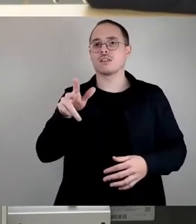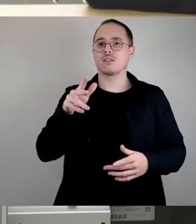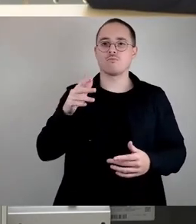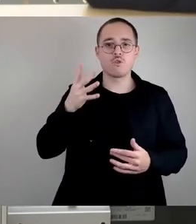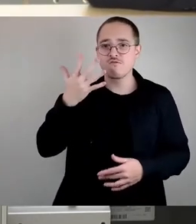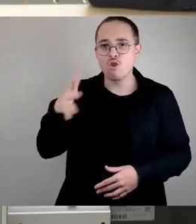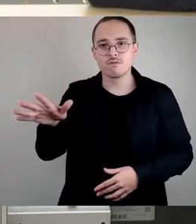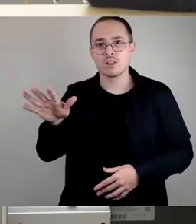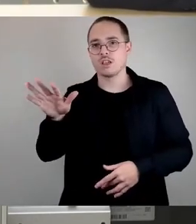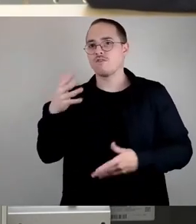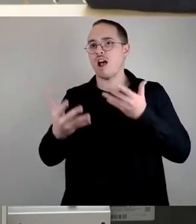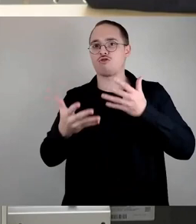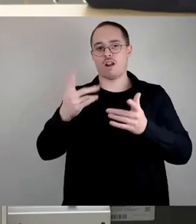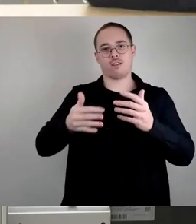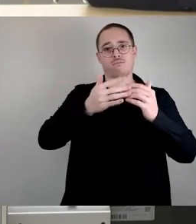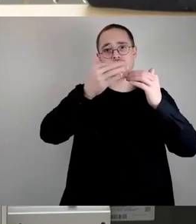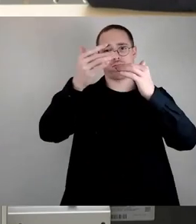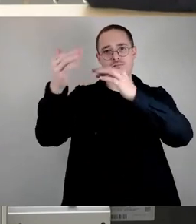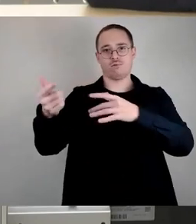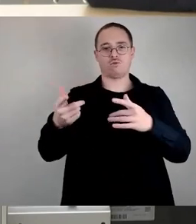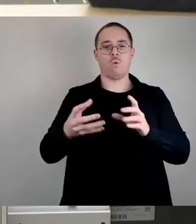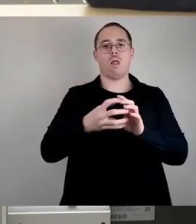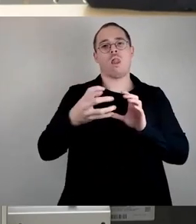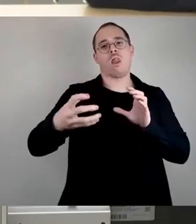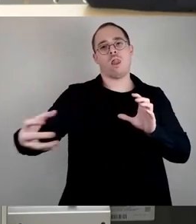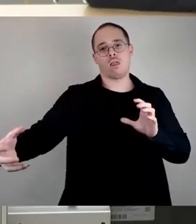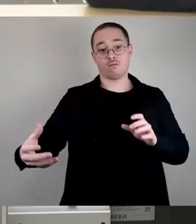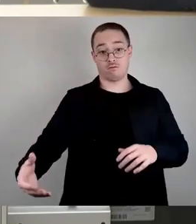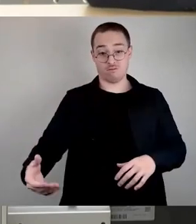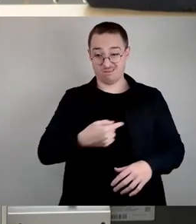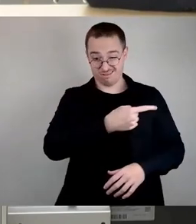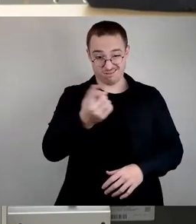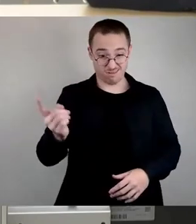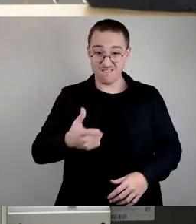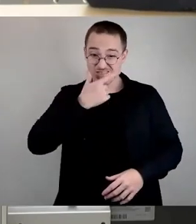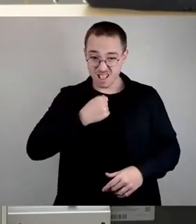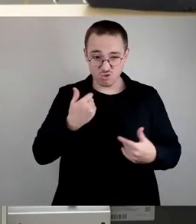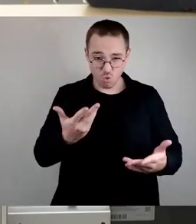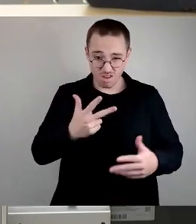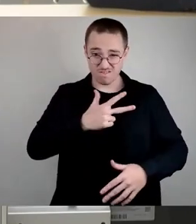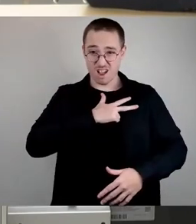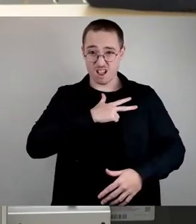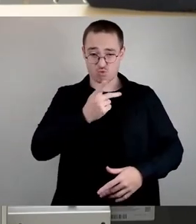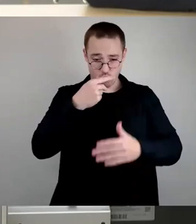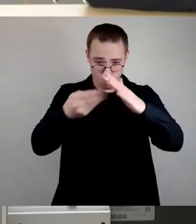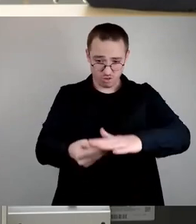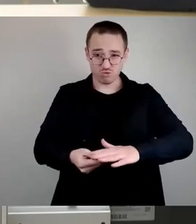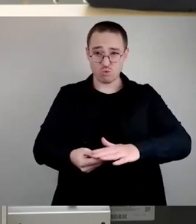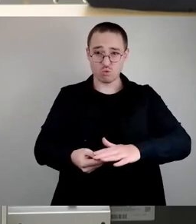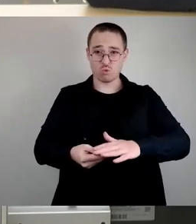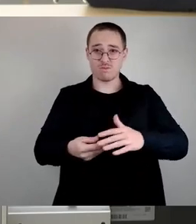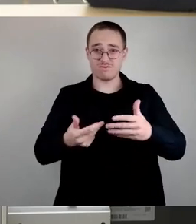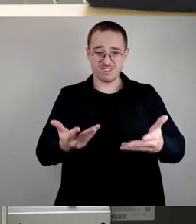werte Kolleginnen und Kollegen, wollen Sie das wirklich? Unterstützen Sie das, dass keine Schwimmhallen gebaut werden? Wollen Sie das?